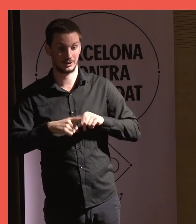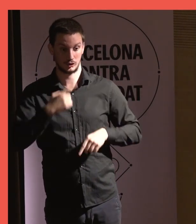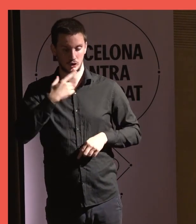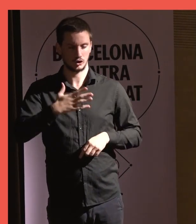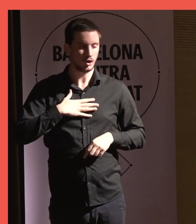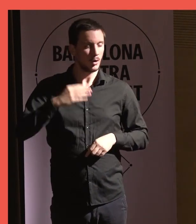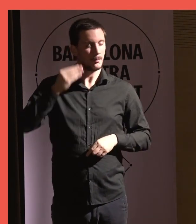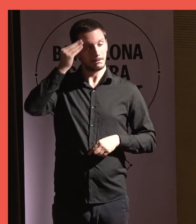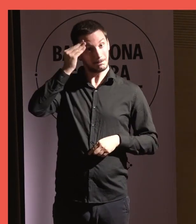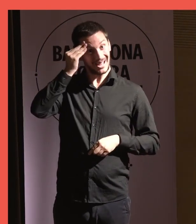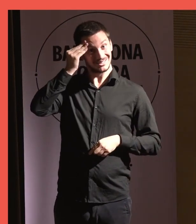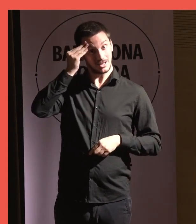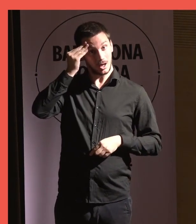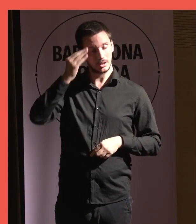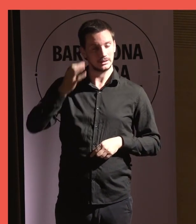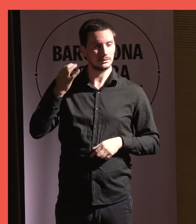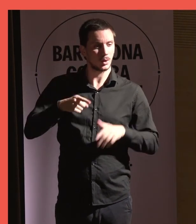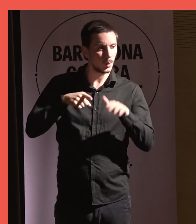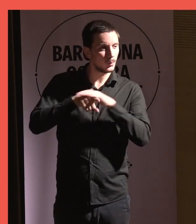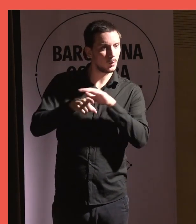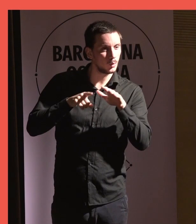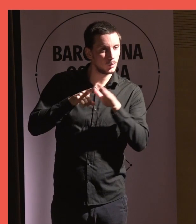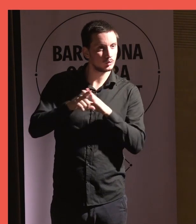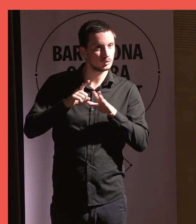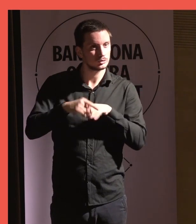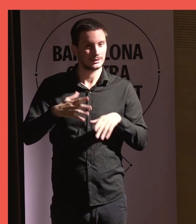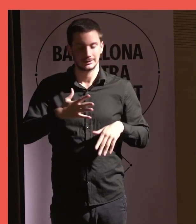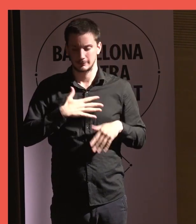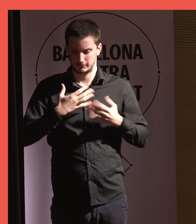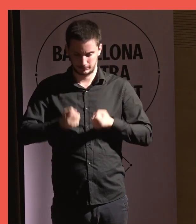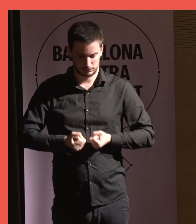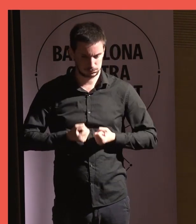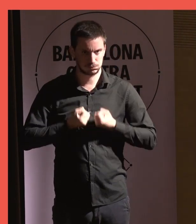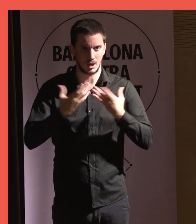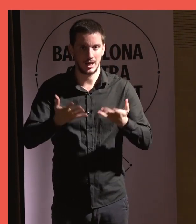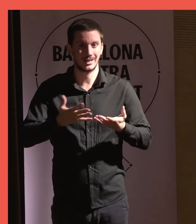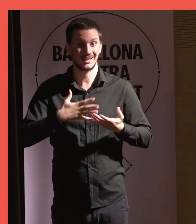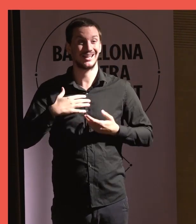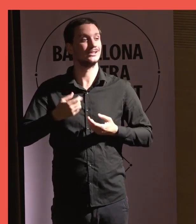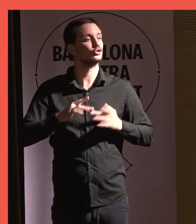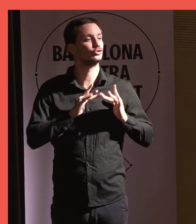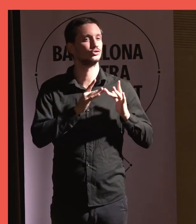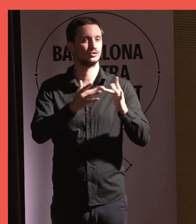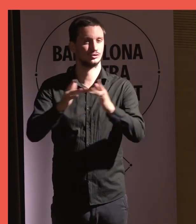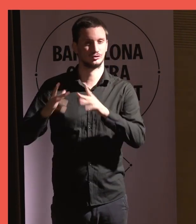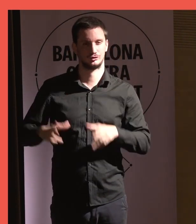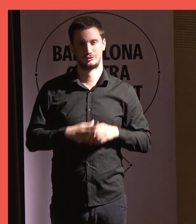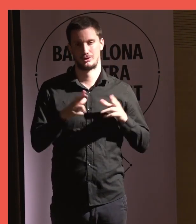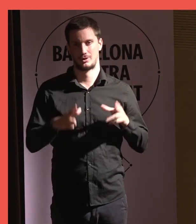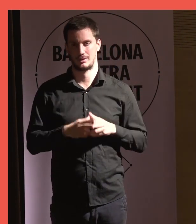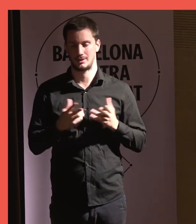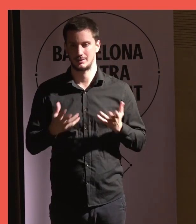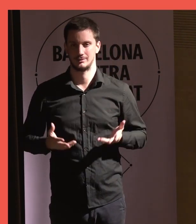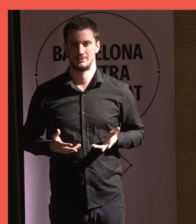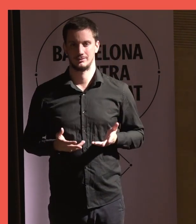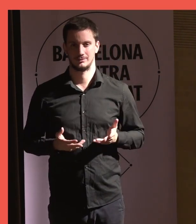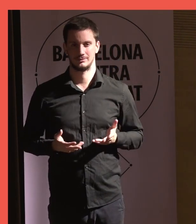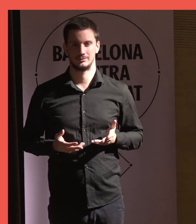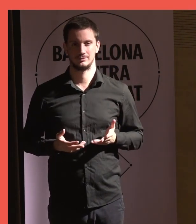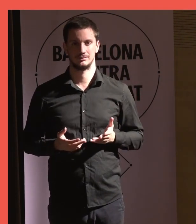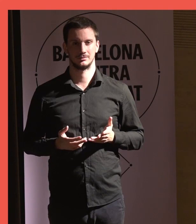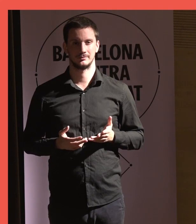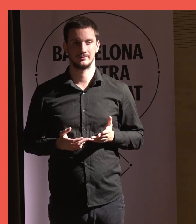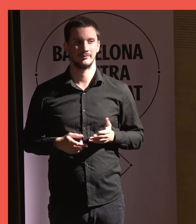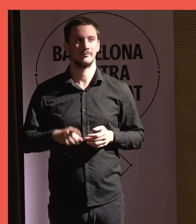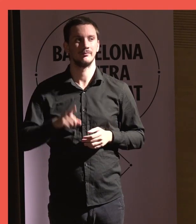que pensa sempre està buscant sortir, sempre està buscant la socialització. És a dir, jo crec que aquest